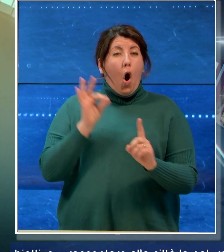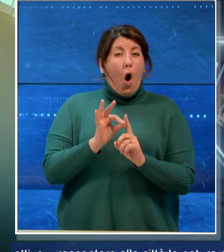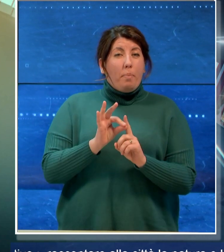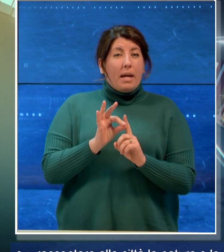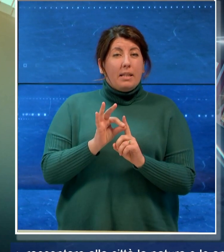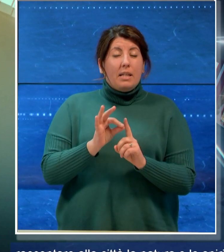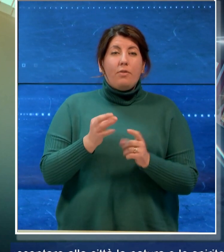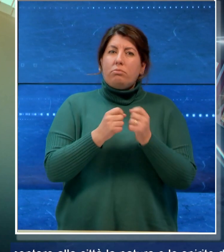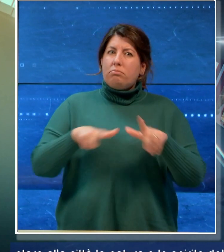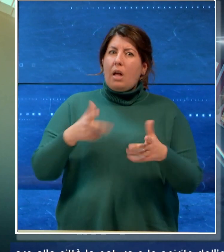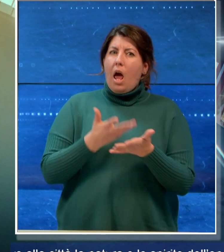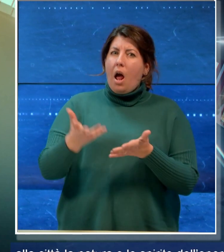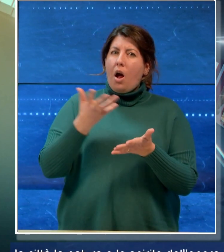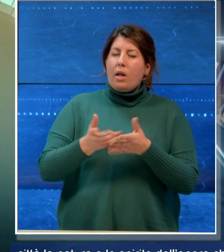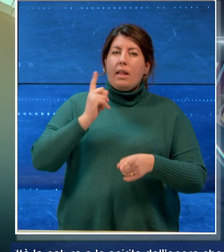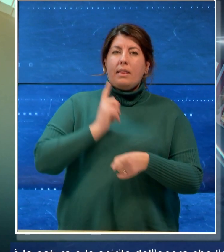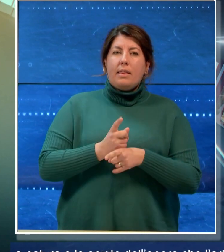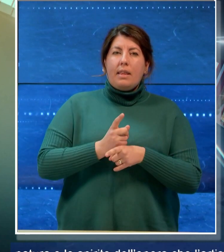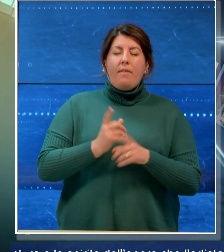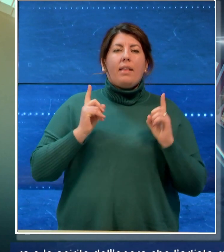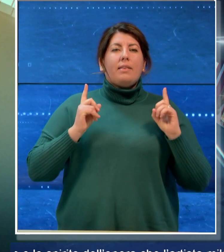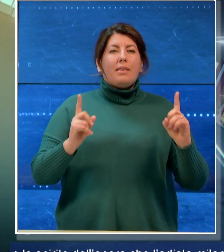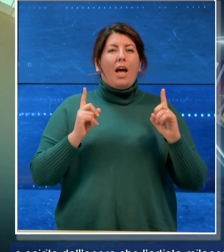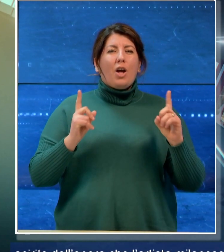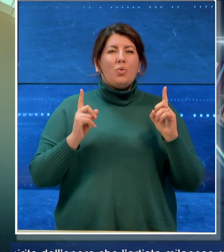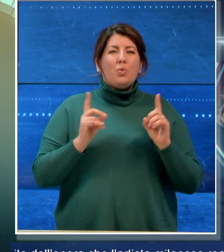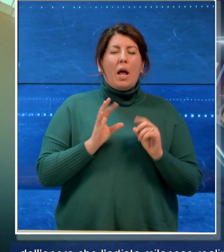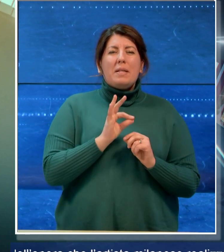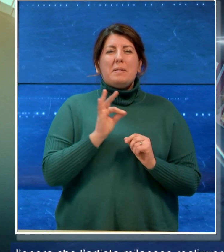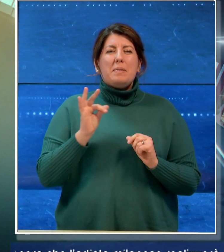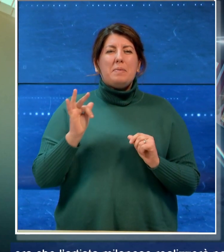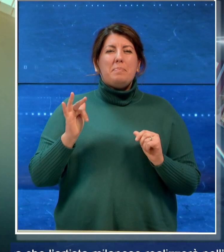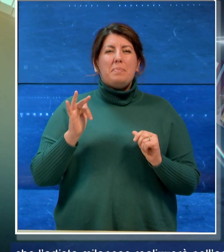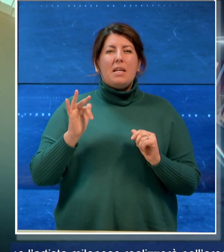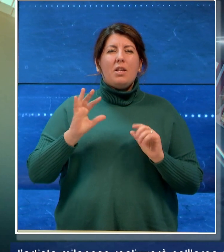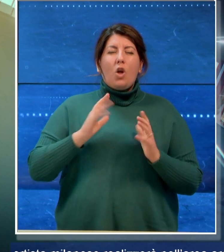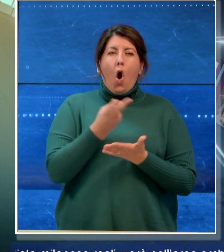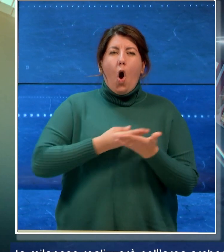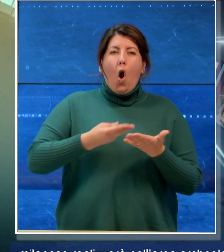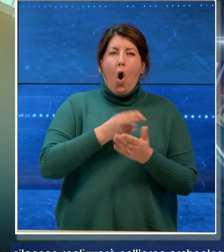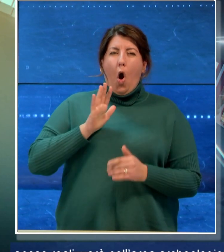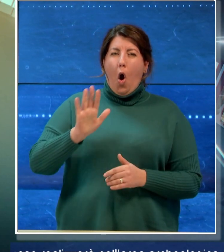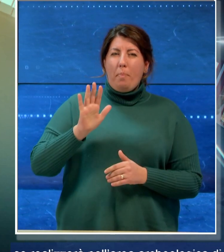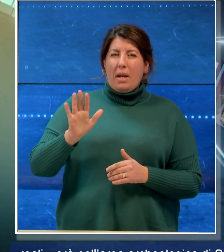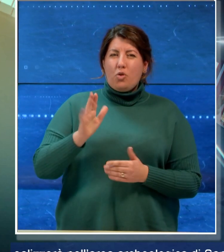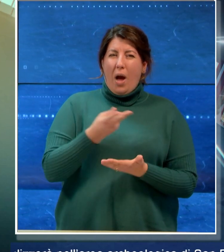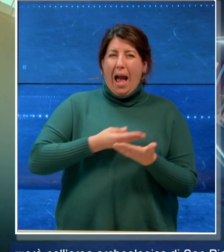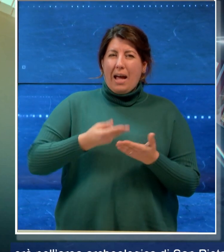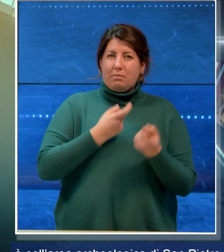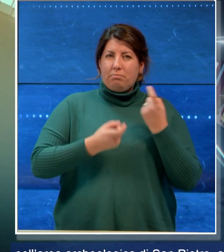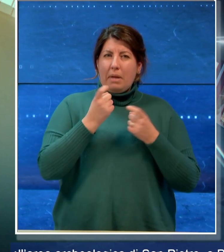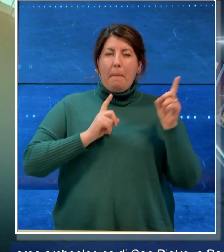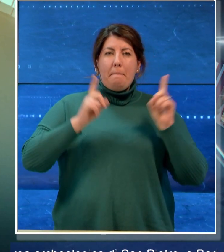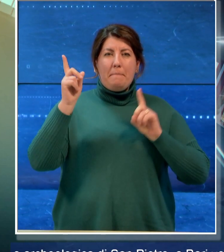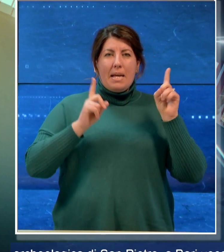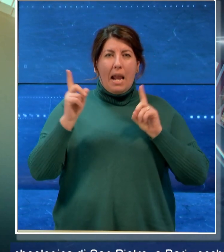alla città la natura e lo spirito dell'opera che l'artista milanese realizzerà nell